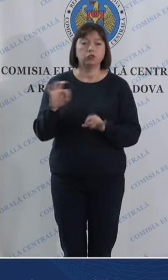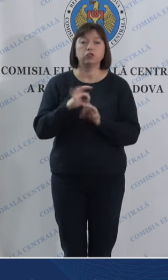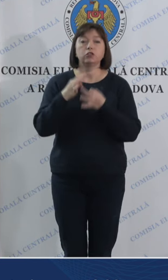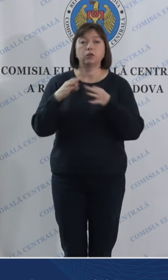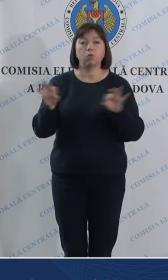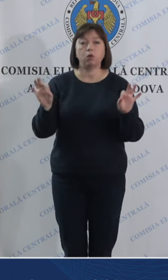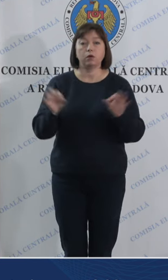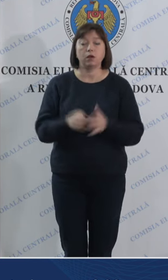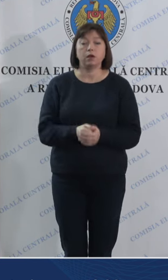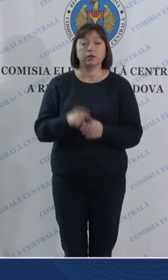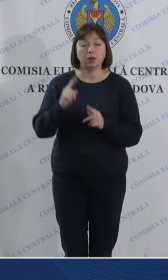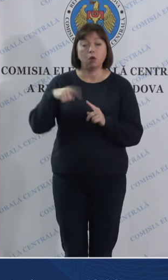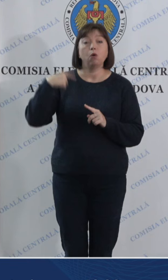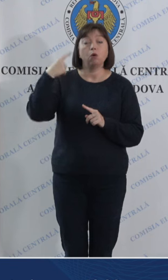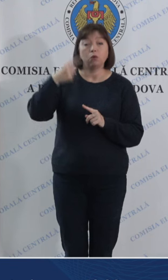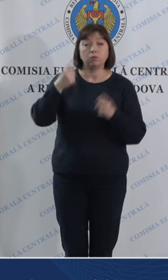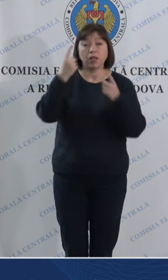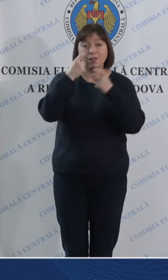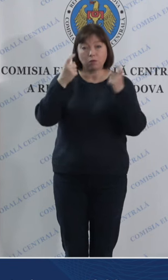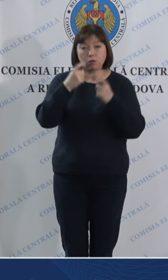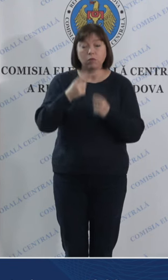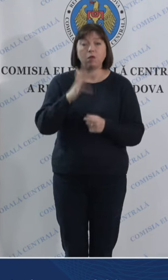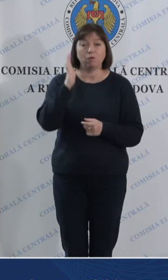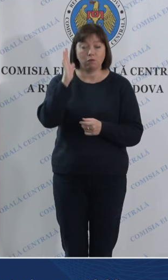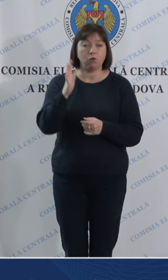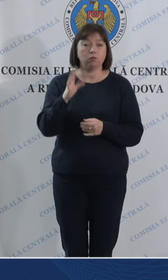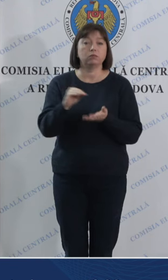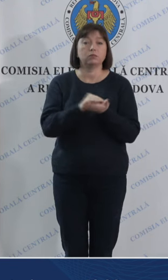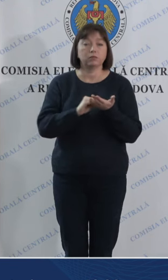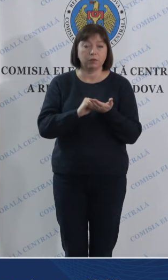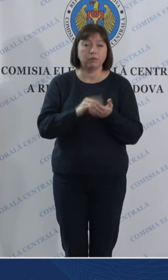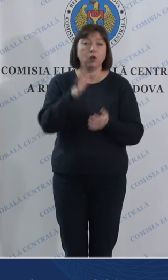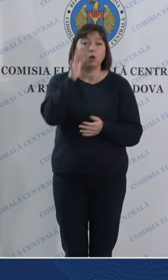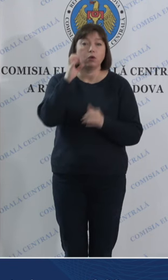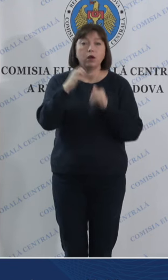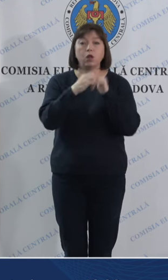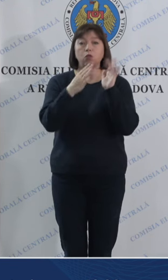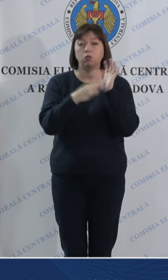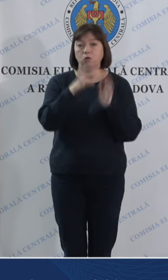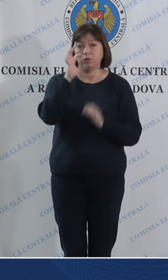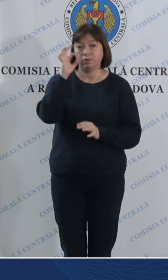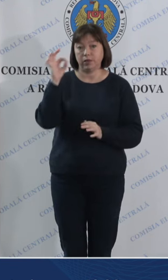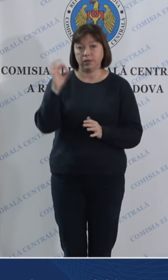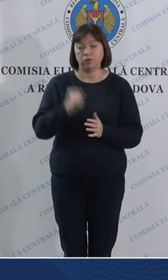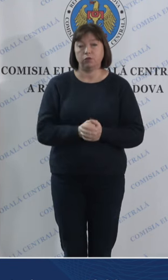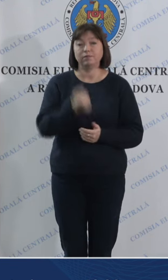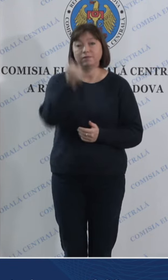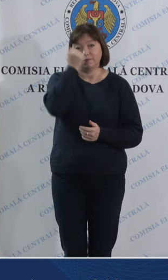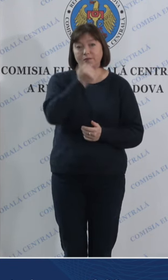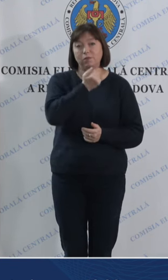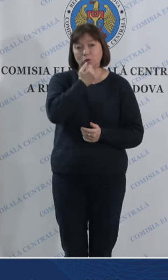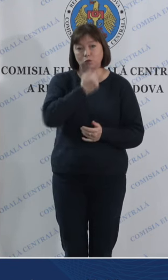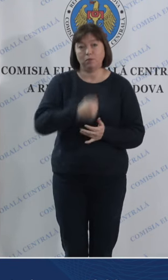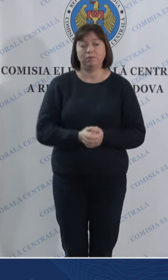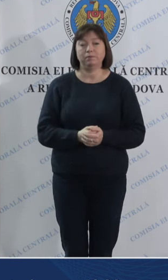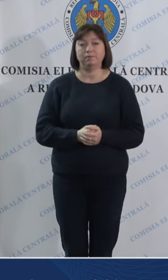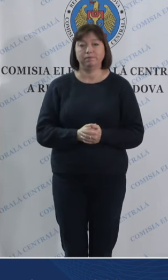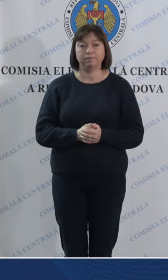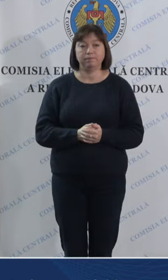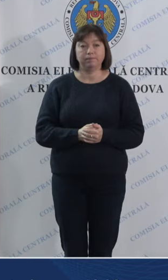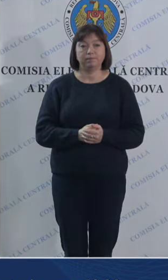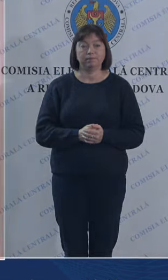cu următoarele informații vom reveni la ora 19 Vă mulțumim pentru atenție